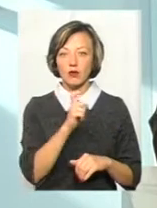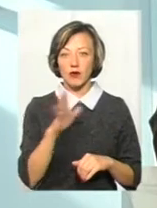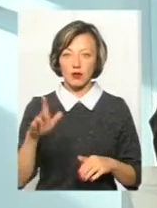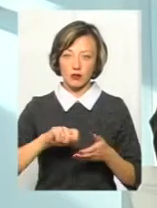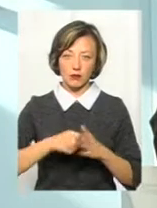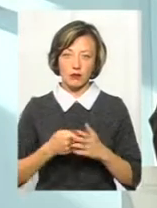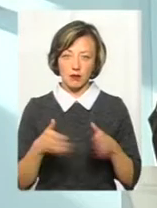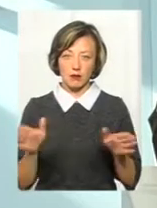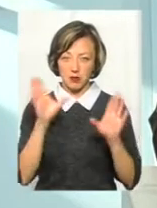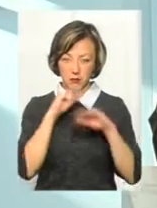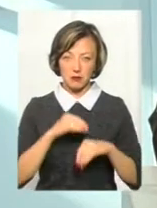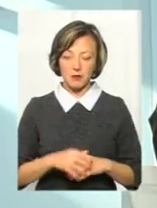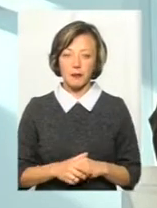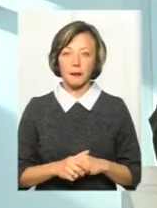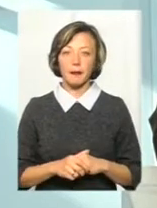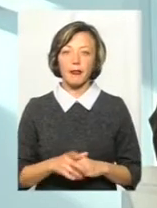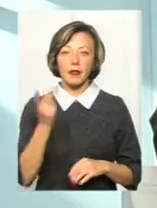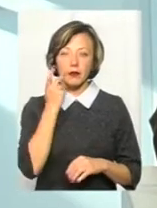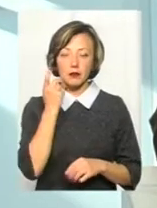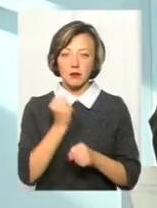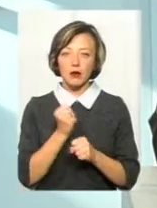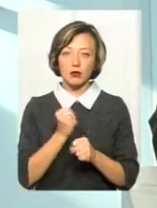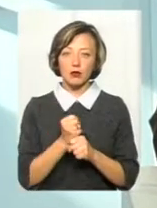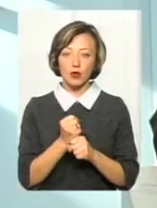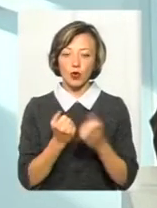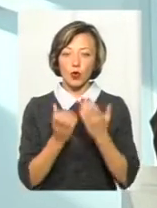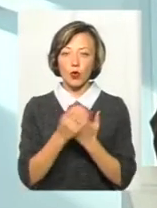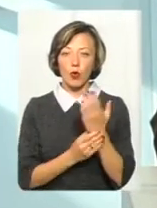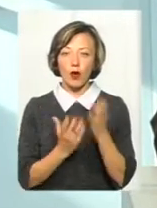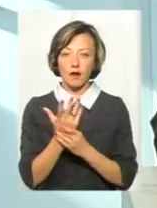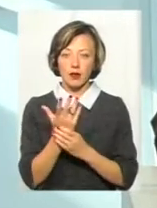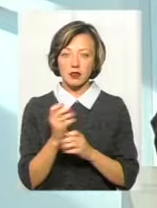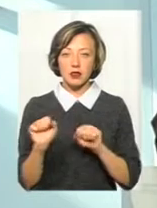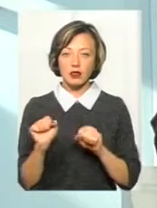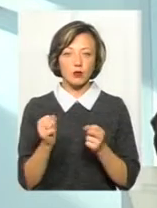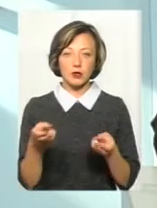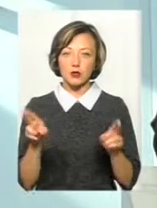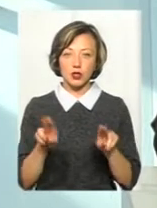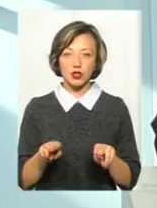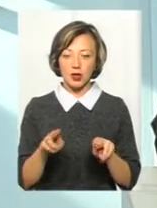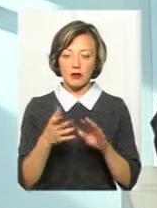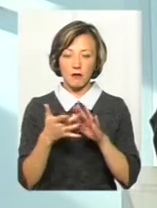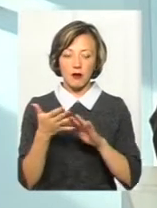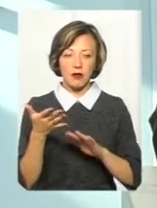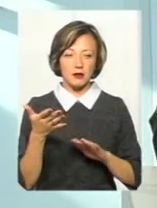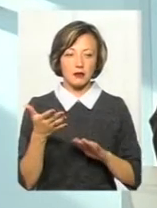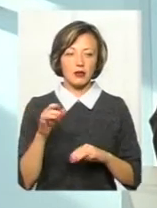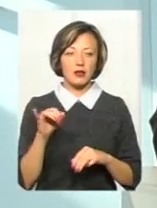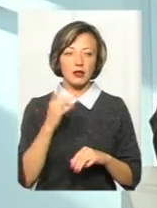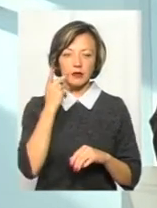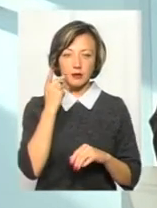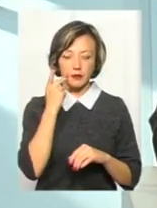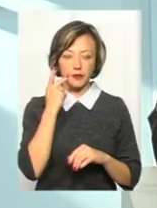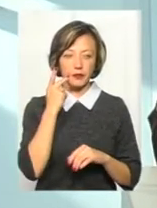відкривають ці двері. Як правило, працюють в рукавицях, захищають, щоб не залишати слідів пальців рук. Як